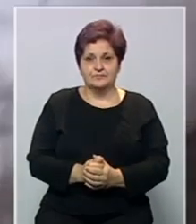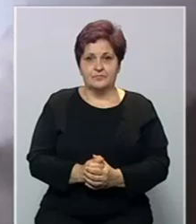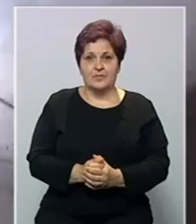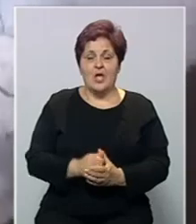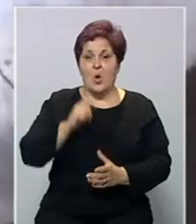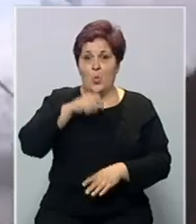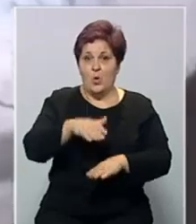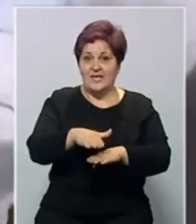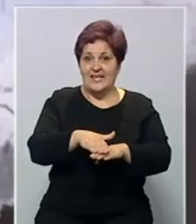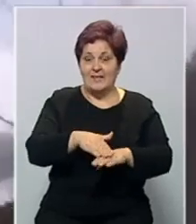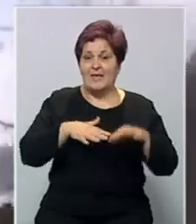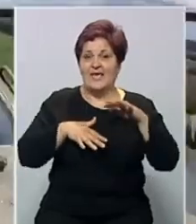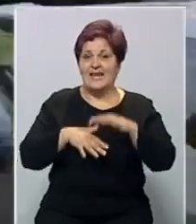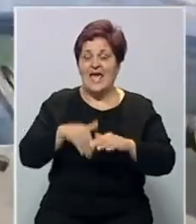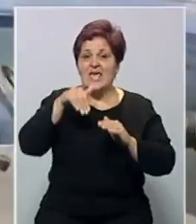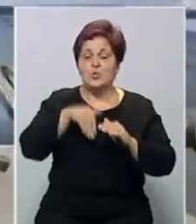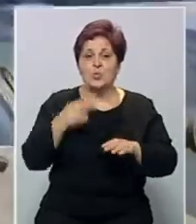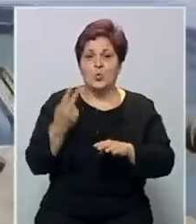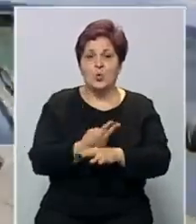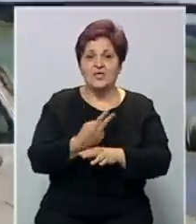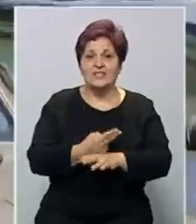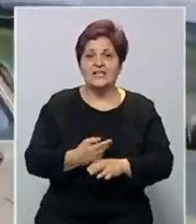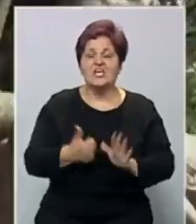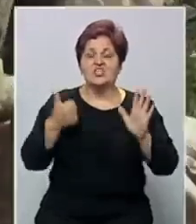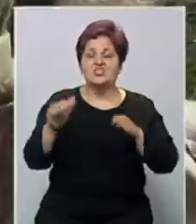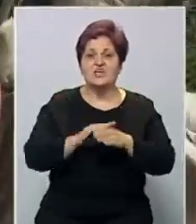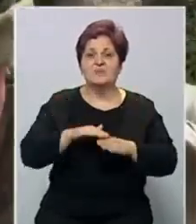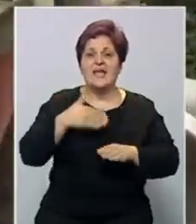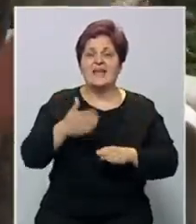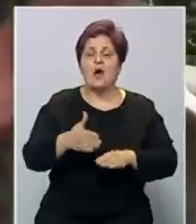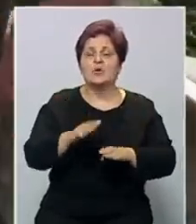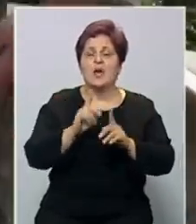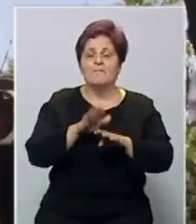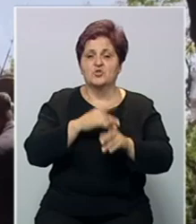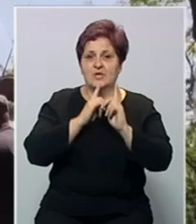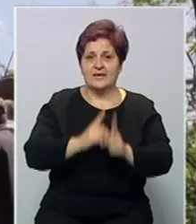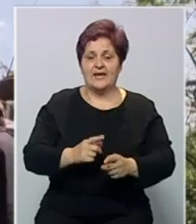Ukrajina pokrenula ofanzivu na jugu zemlje šest mjeseci nakon početka rata.